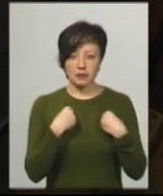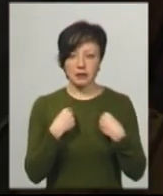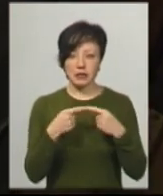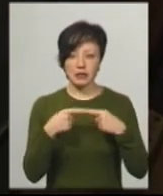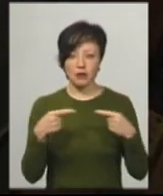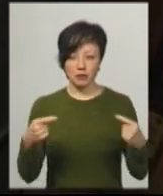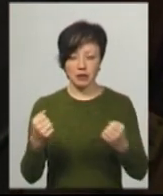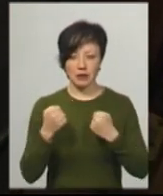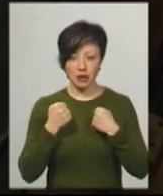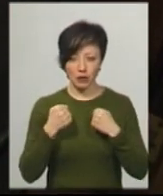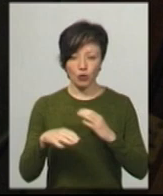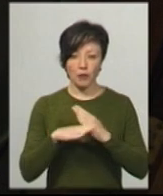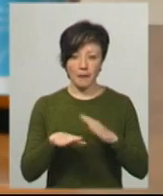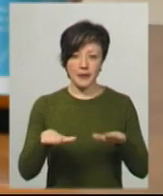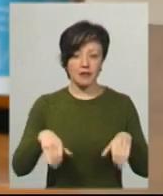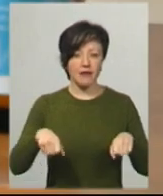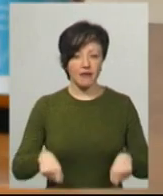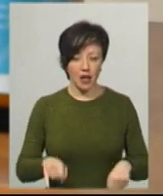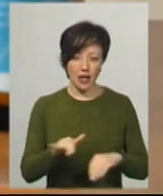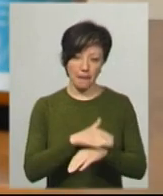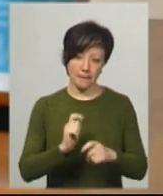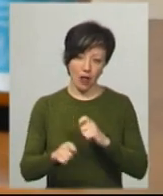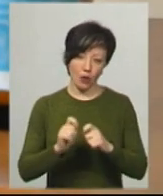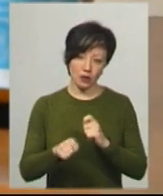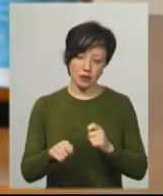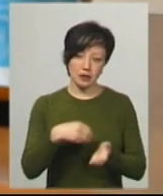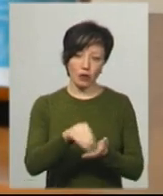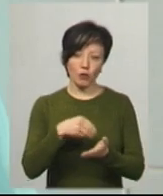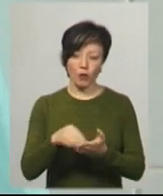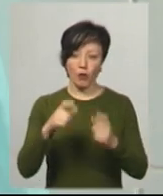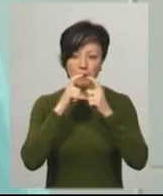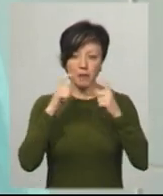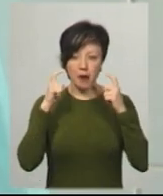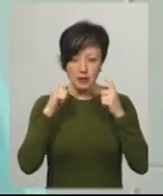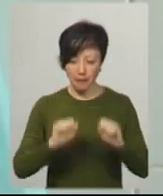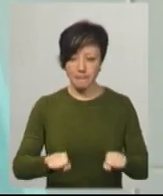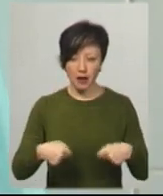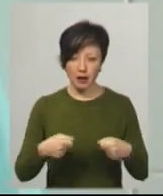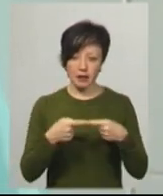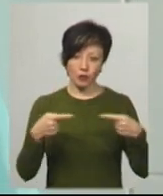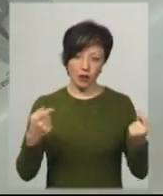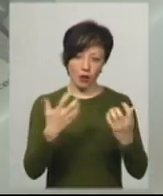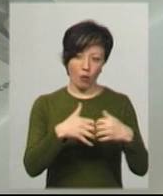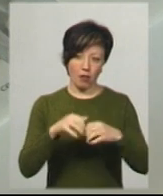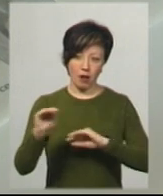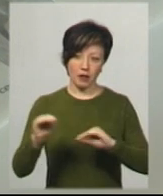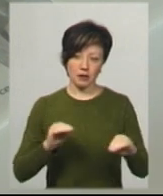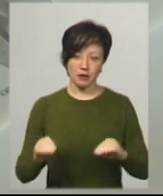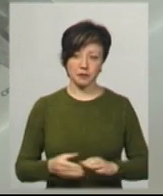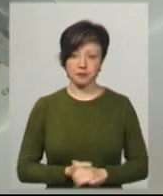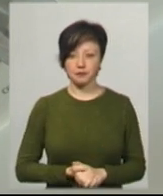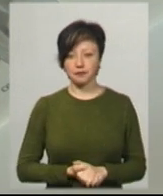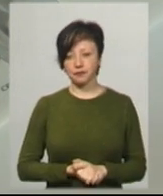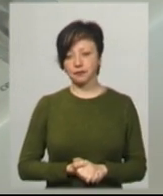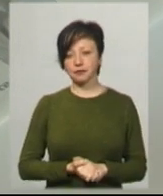засоби захисту. Допомагають місцева влада та благодійники, які закуповують маски, бахіли та необхідне обладнання, продовжує Володимир